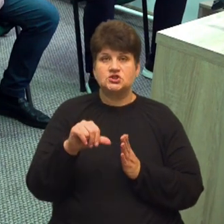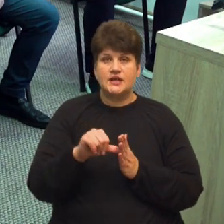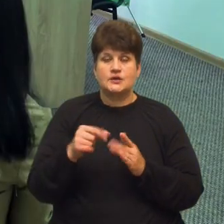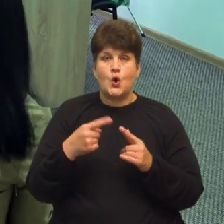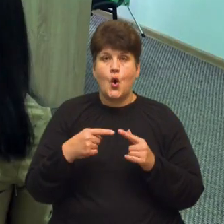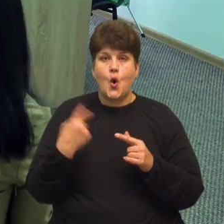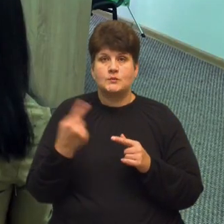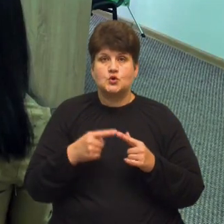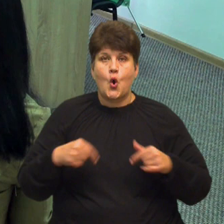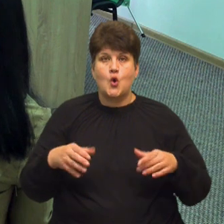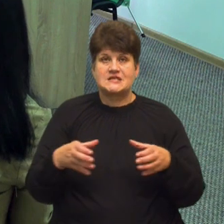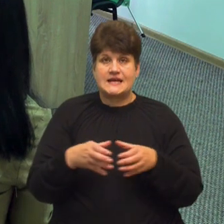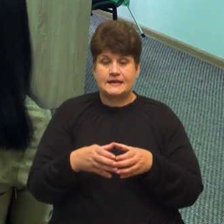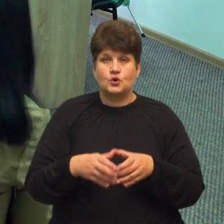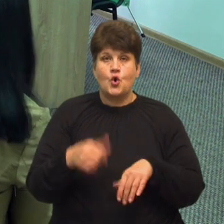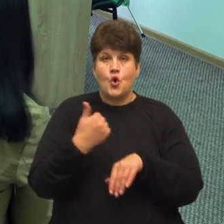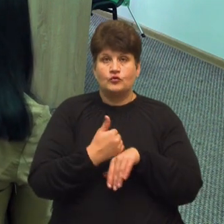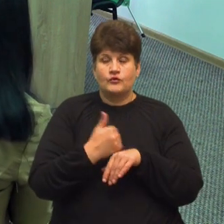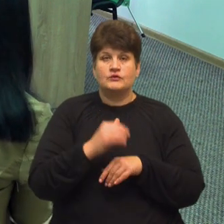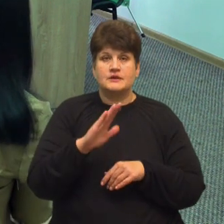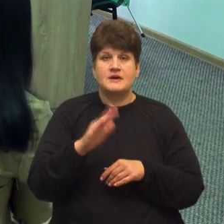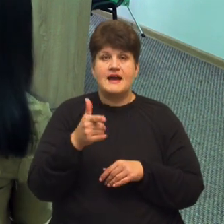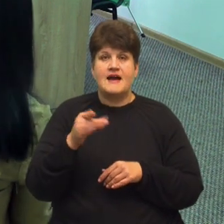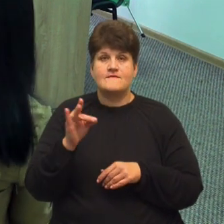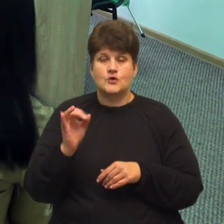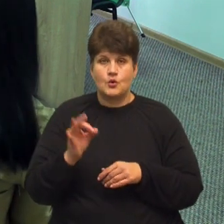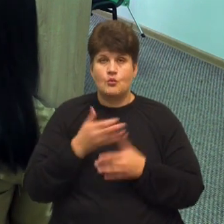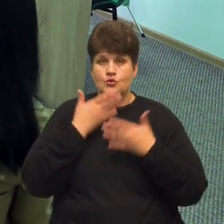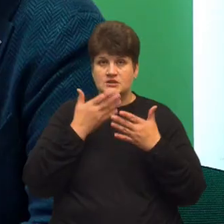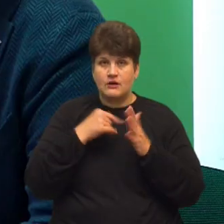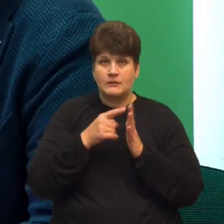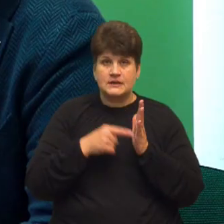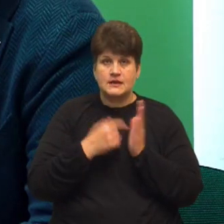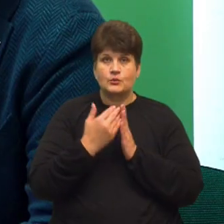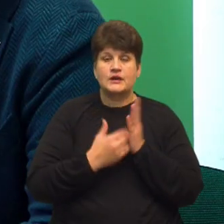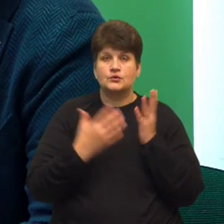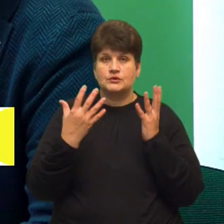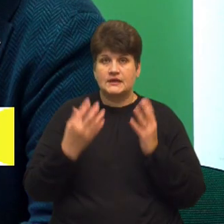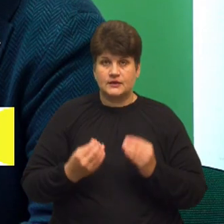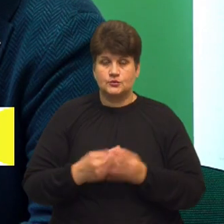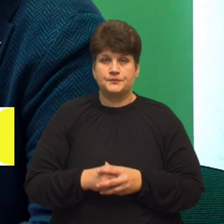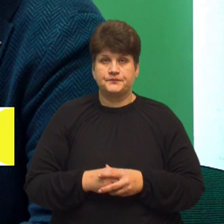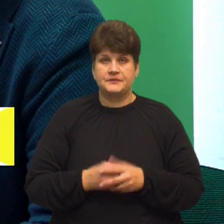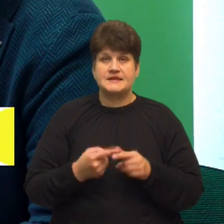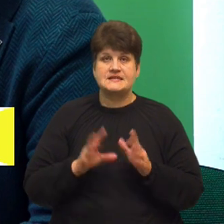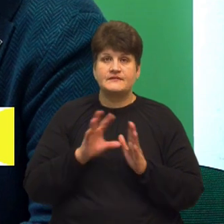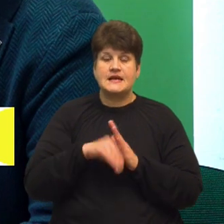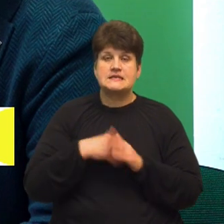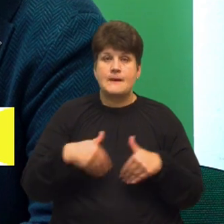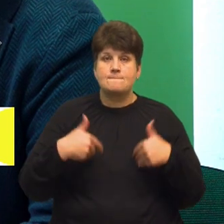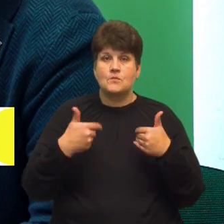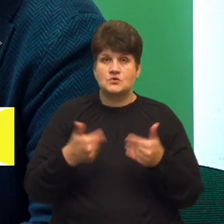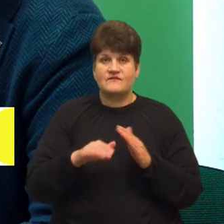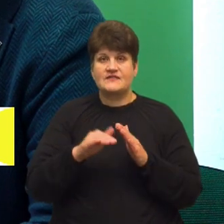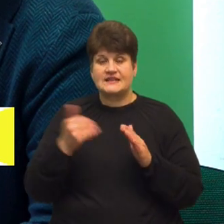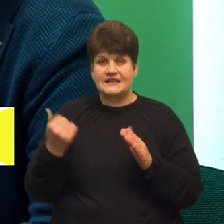осередку. Головуючий Володимир Гевко зачитав питання порядку денного. Перше питання порядку денного – це внесення пропозиції про відкликання